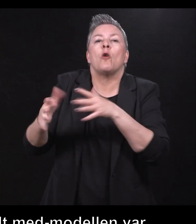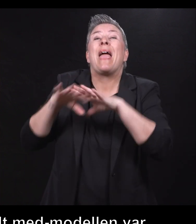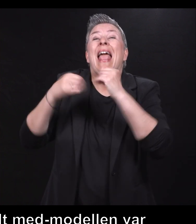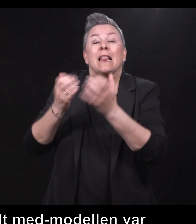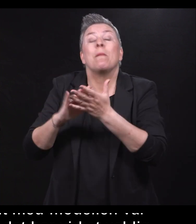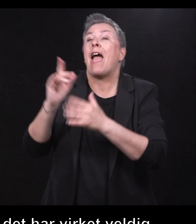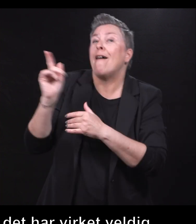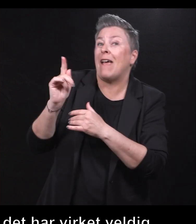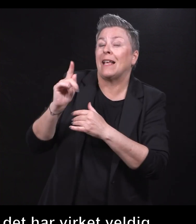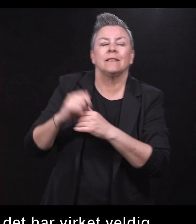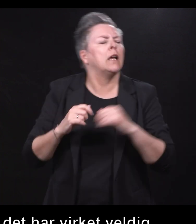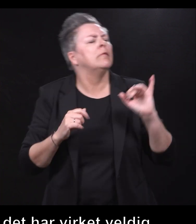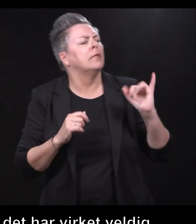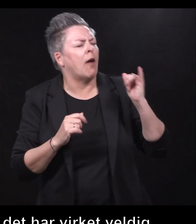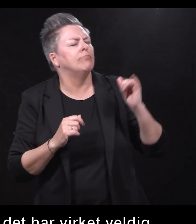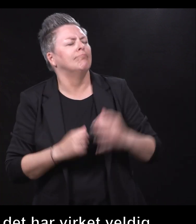Det er det.